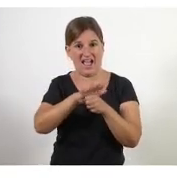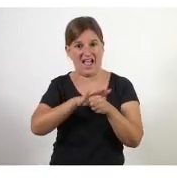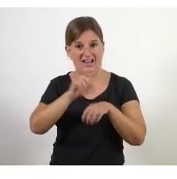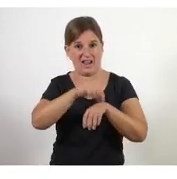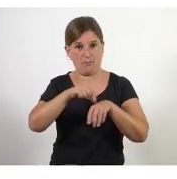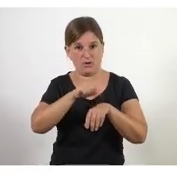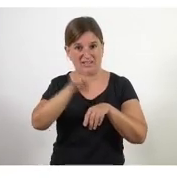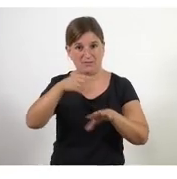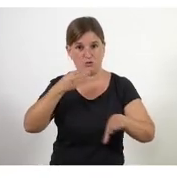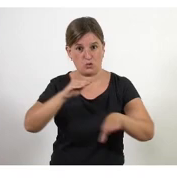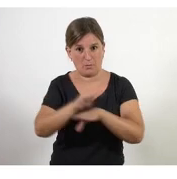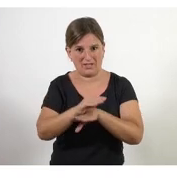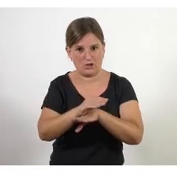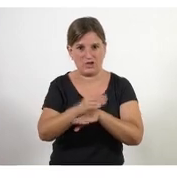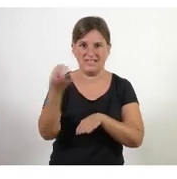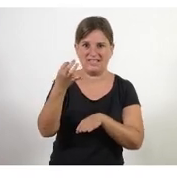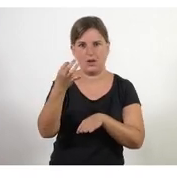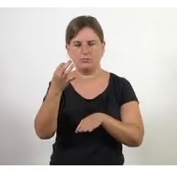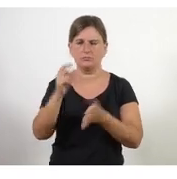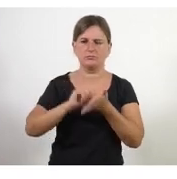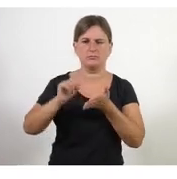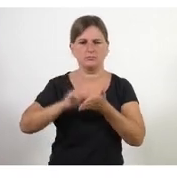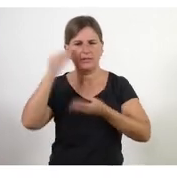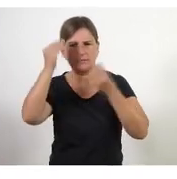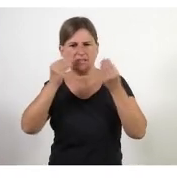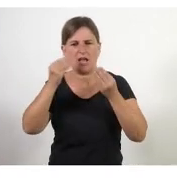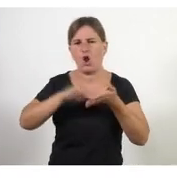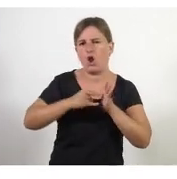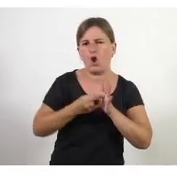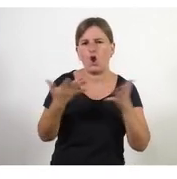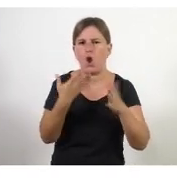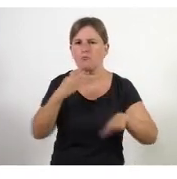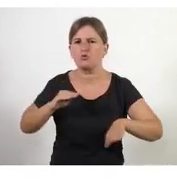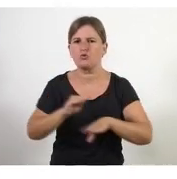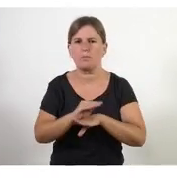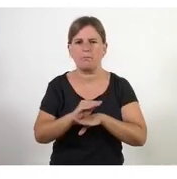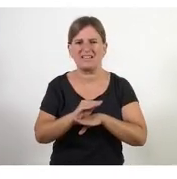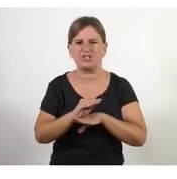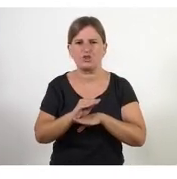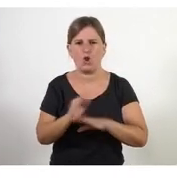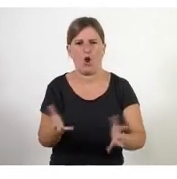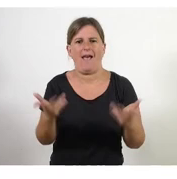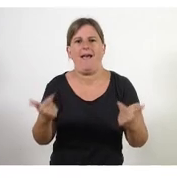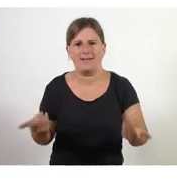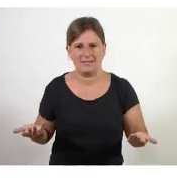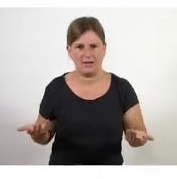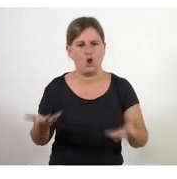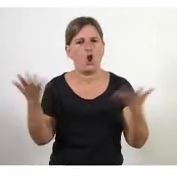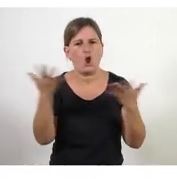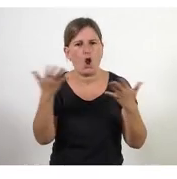subvencions deuen estar ja començant a prendre nota de i com seria una subvenció com se llança una